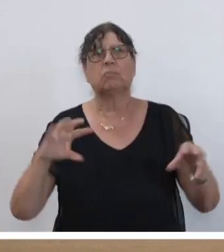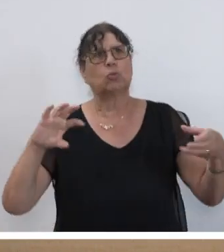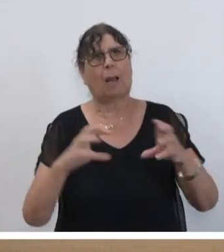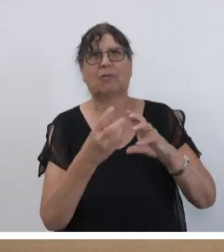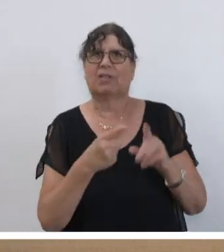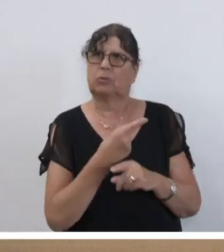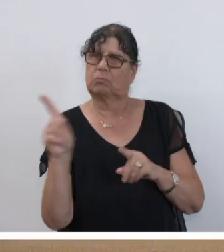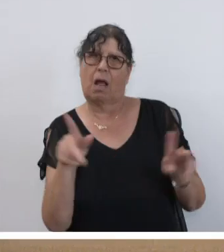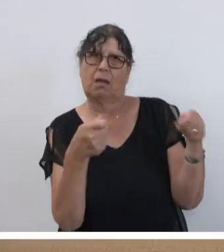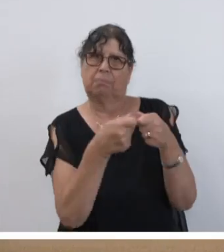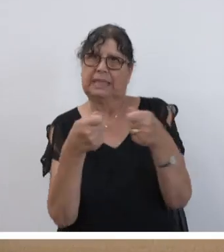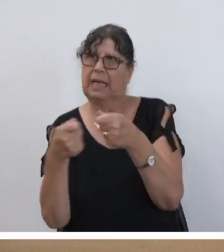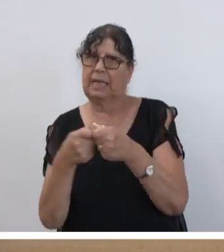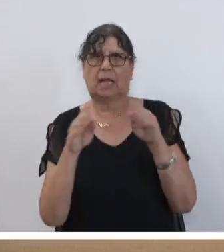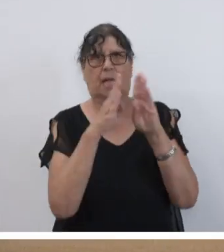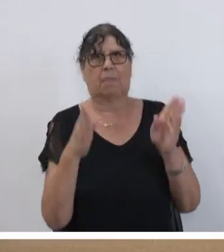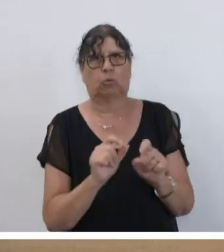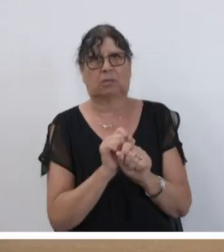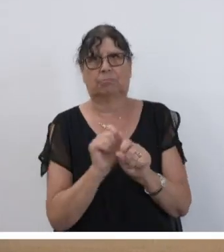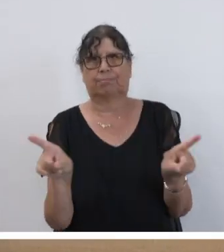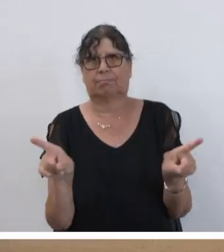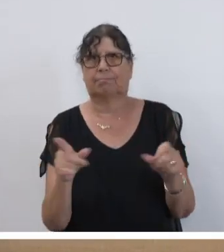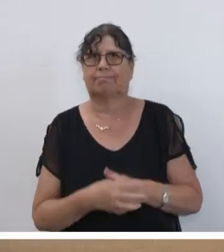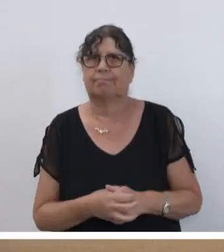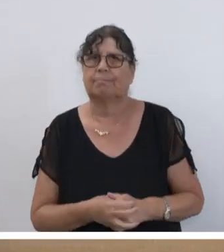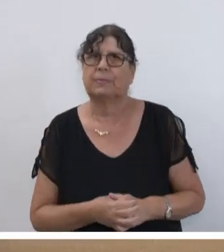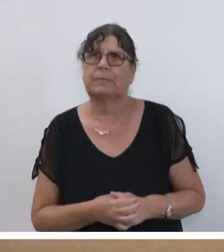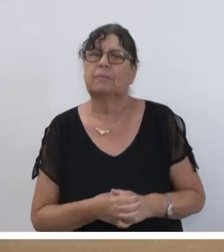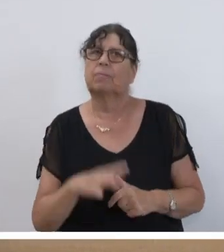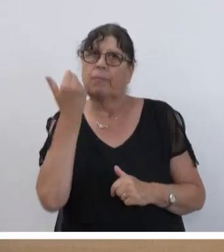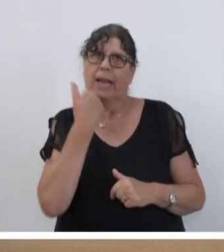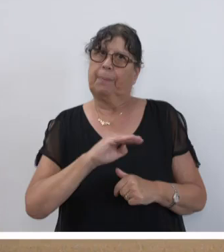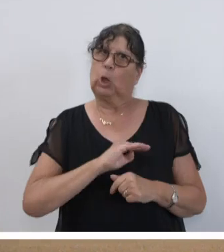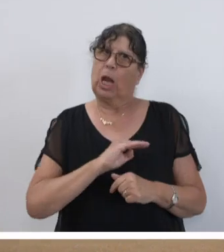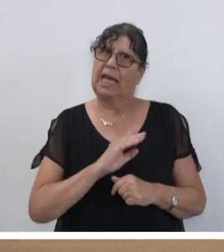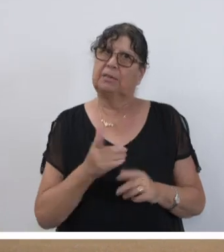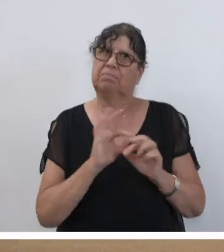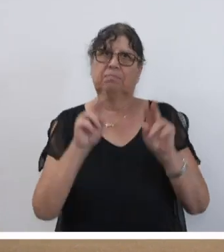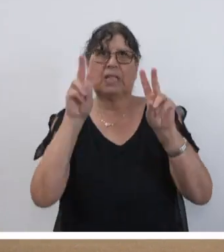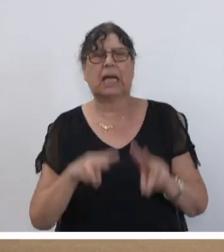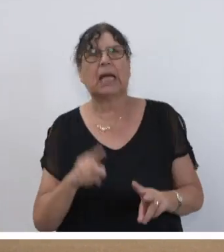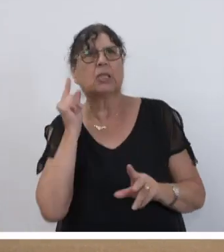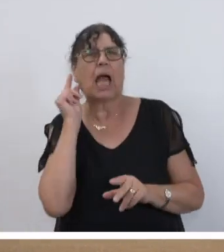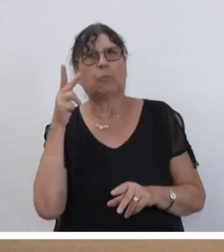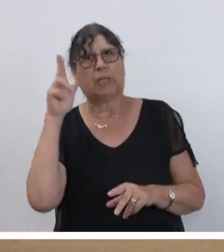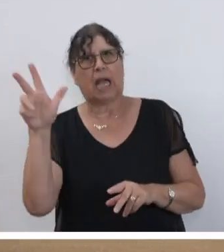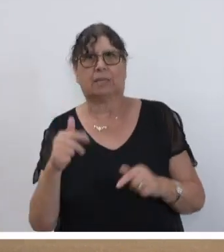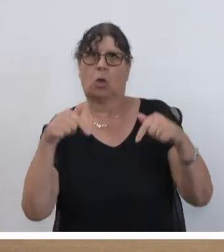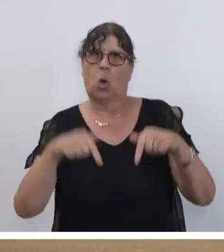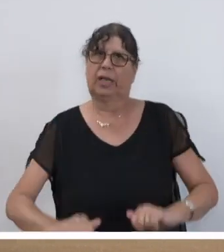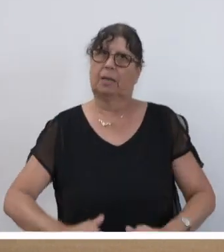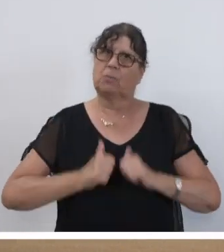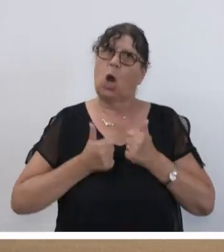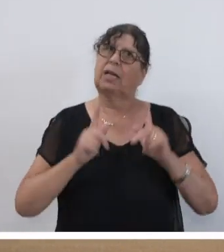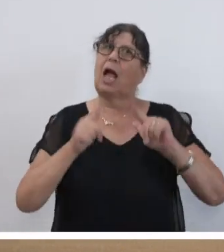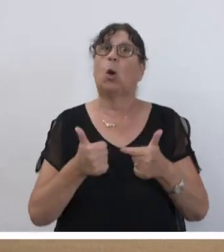des Hauses übersenden lassen. Liebe Kolleginnen und Kollegen, meine sehr verehrten Damen und Herren, ich habe heute Morgen